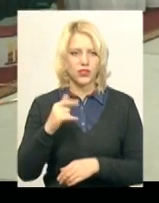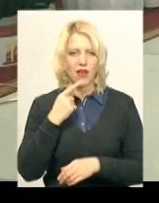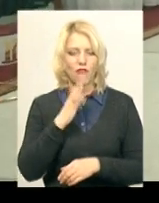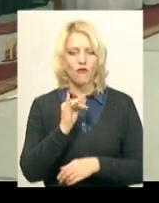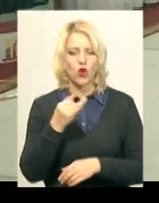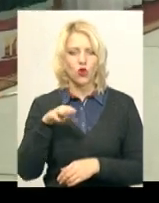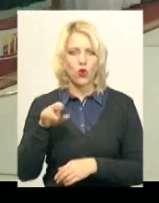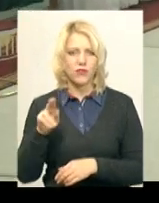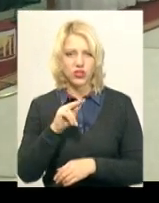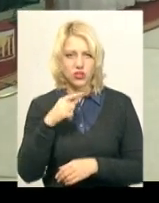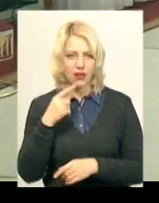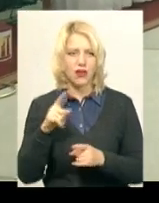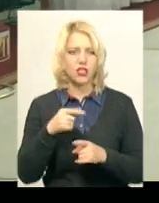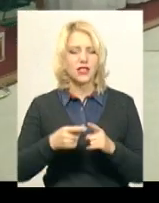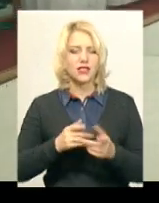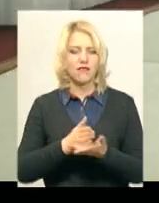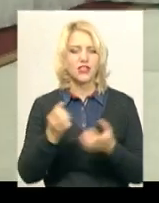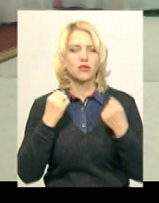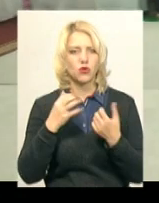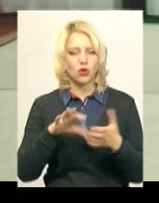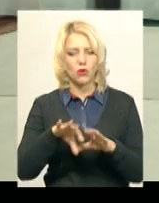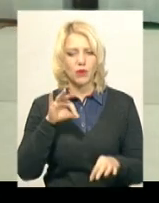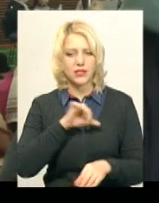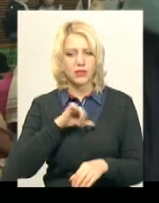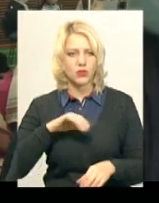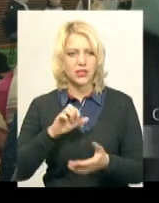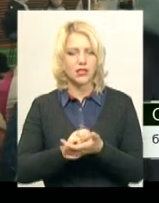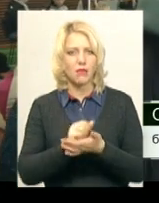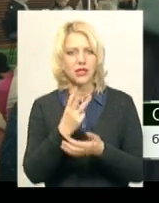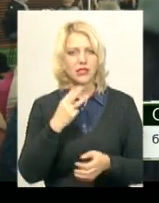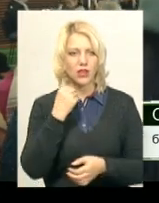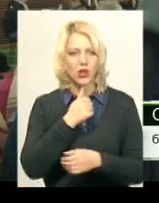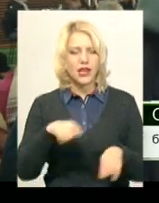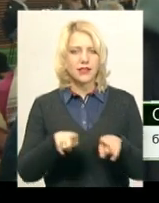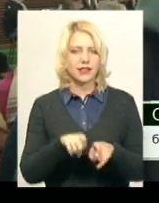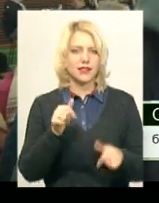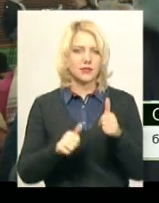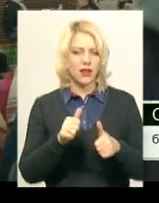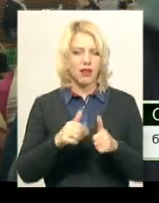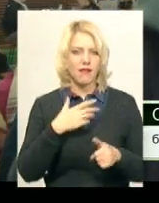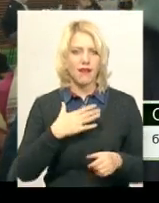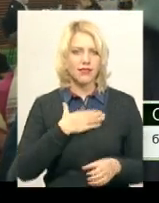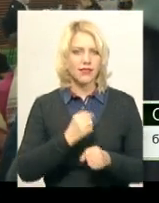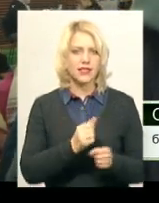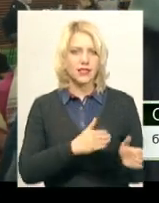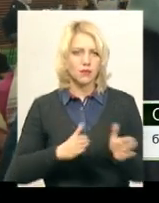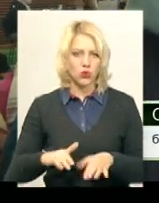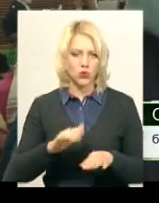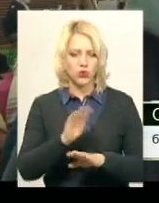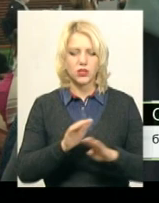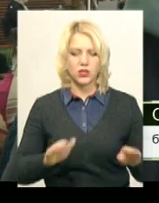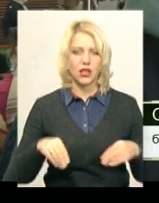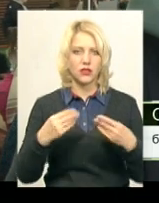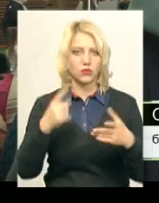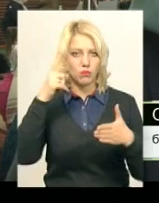цей вид спорту донька обрала самостійно та займається майже три роки. «Такі змагання дисциплінують дітей і дають їм